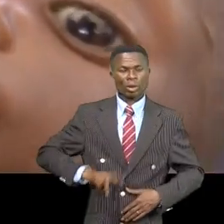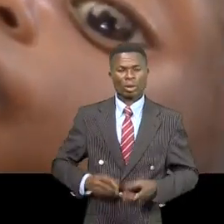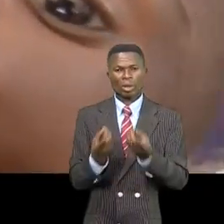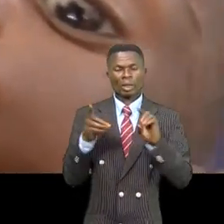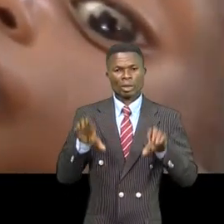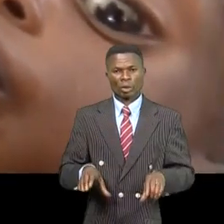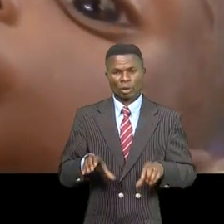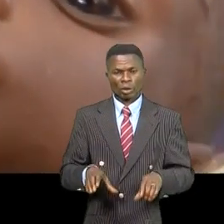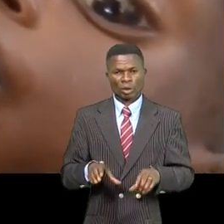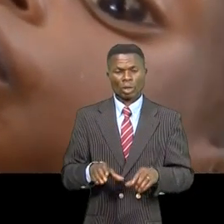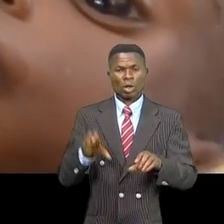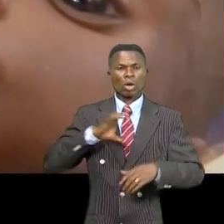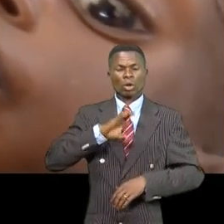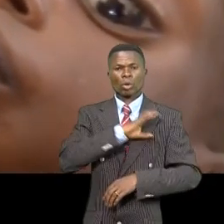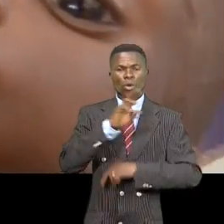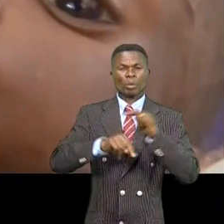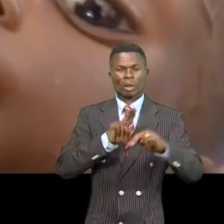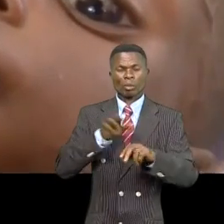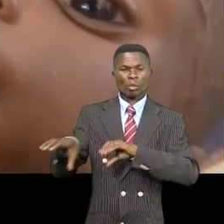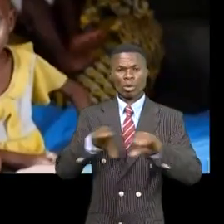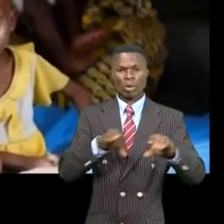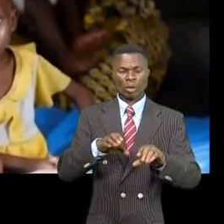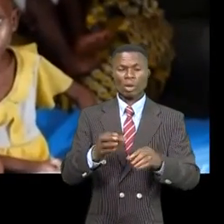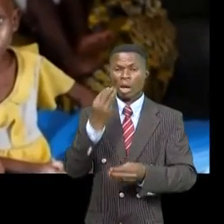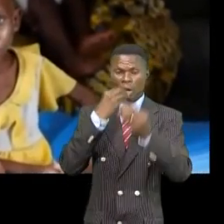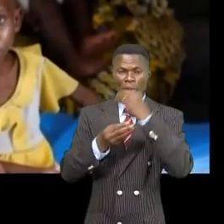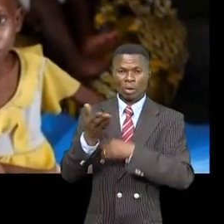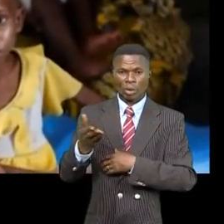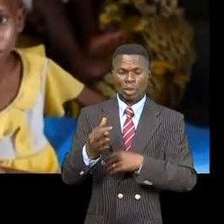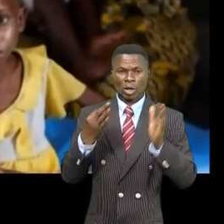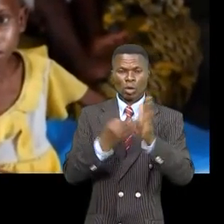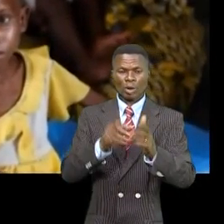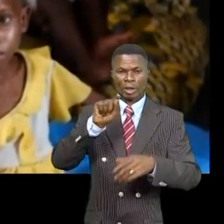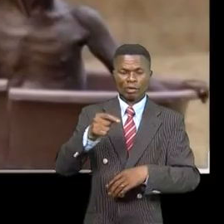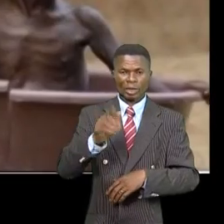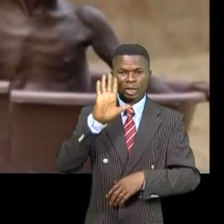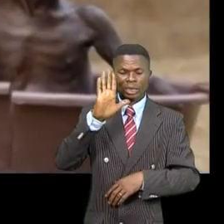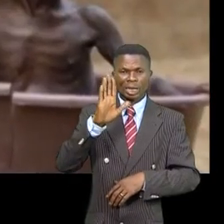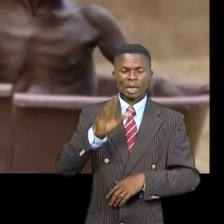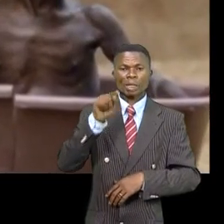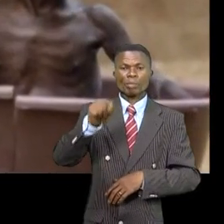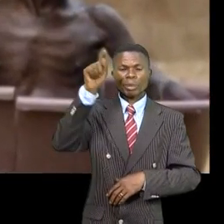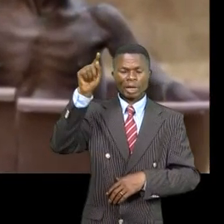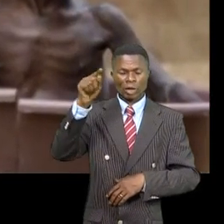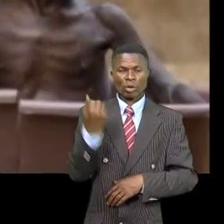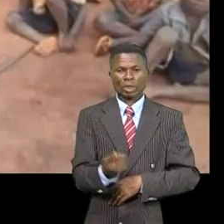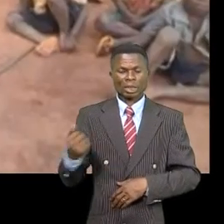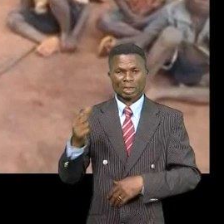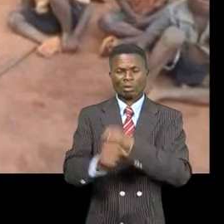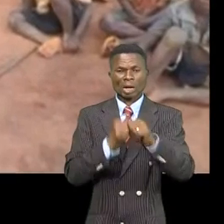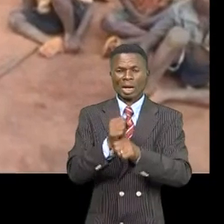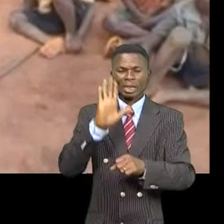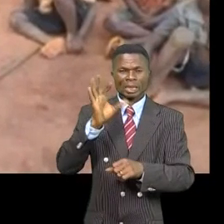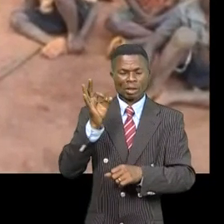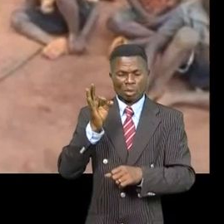Congo. Selon le Comité national multisectorel de nutrition, 8,5 millions d'enfants de moins de 5 ans souffrent de malnutrition